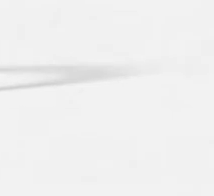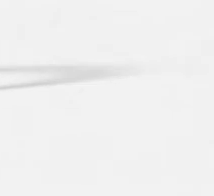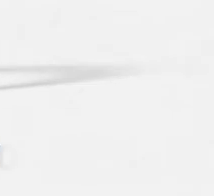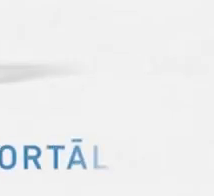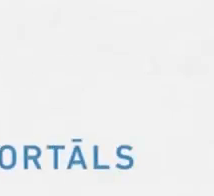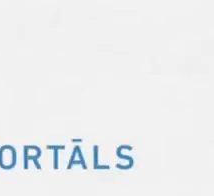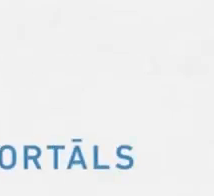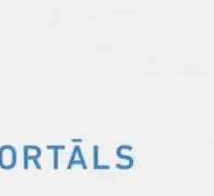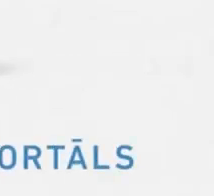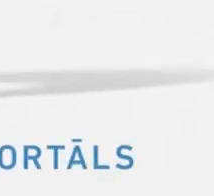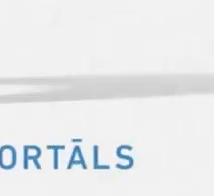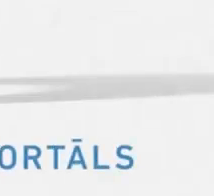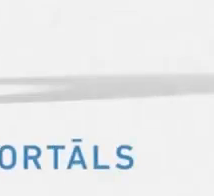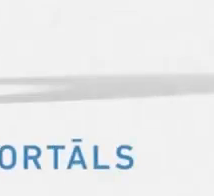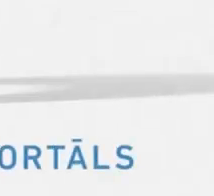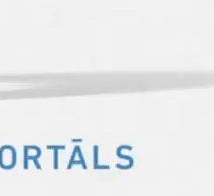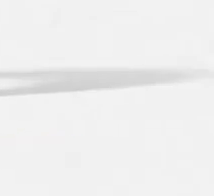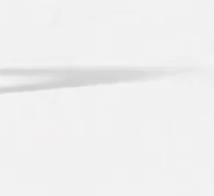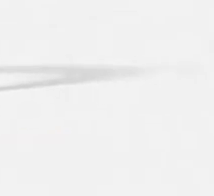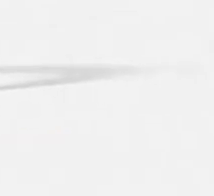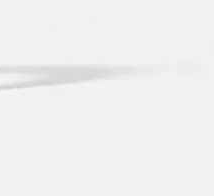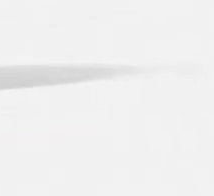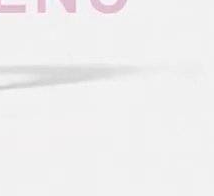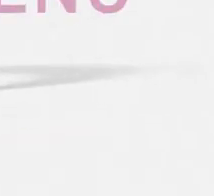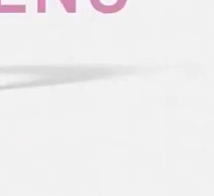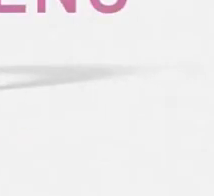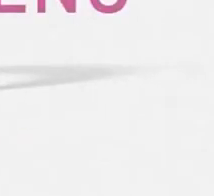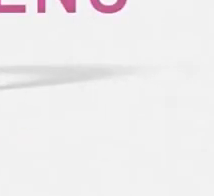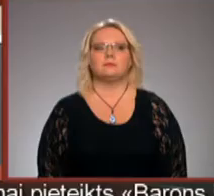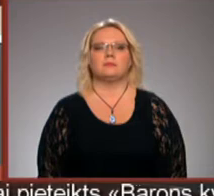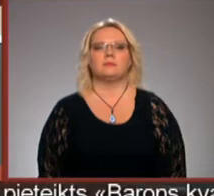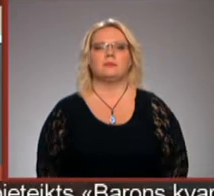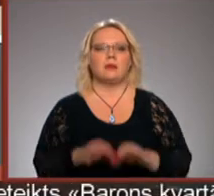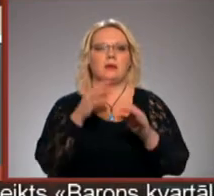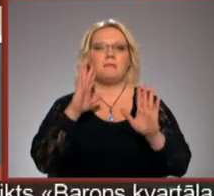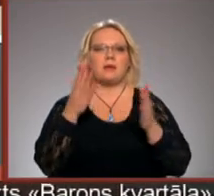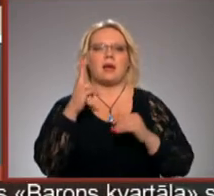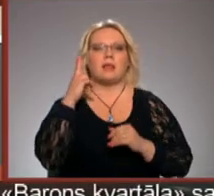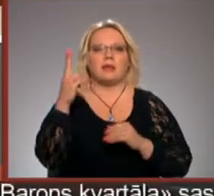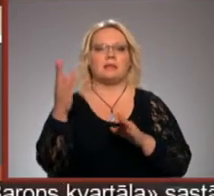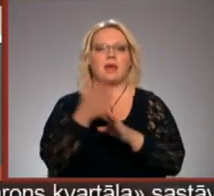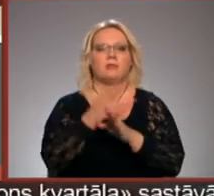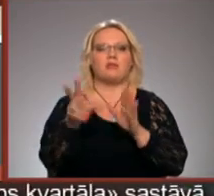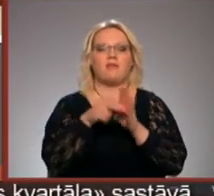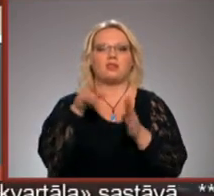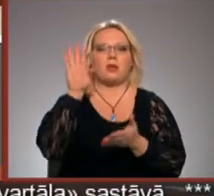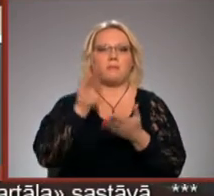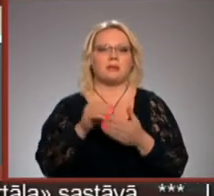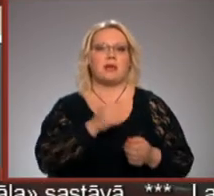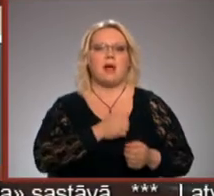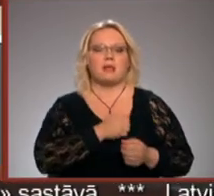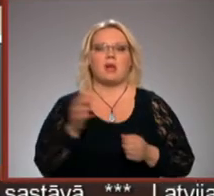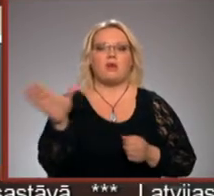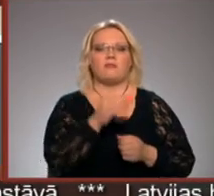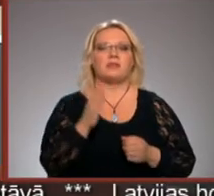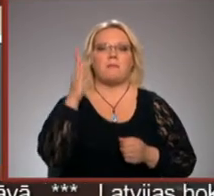Tā kā liecina iepriekšējo vēlēšana pieredz Latgalē no